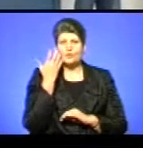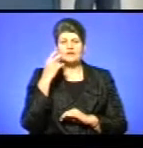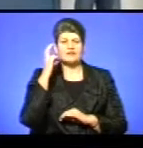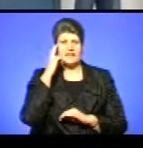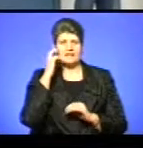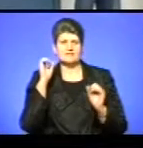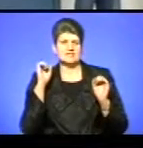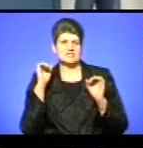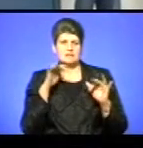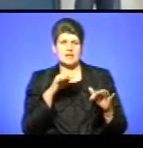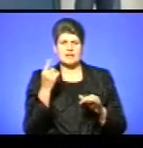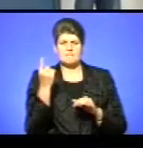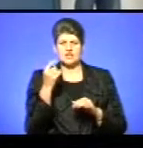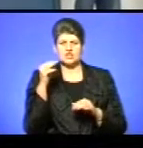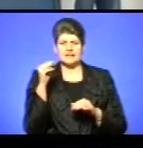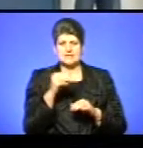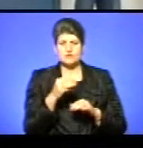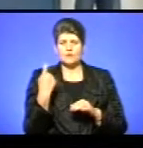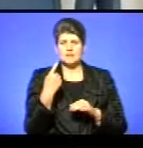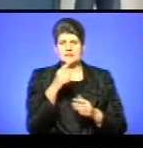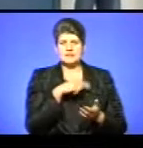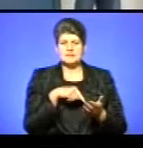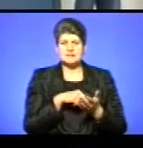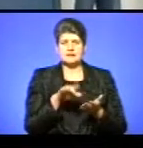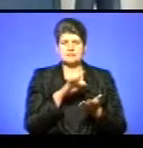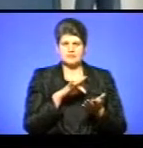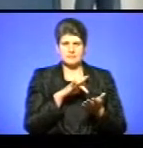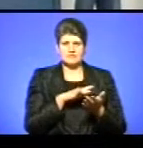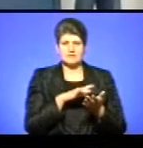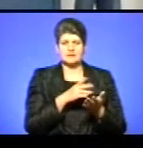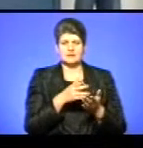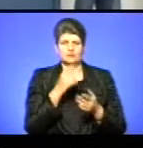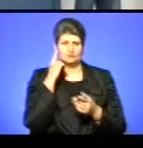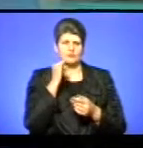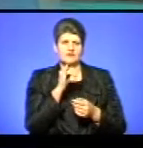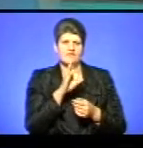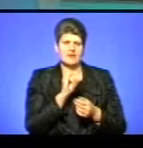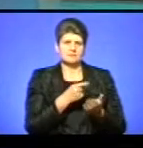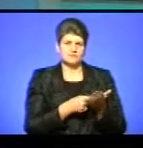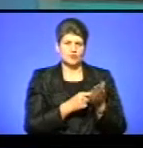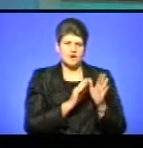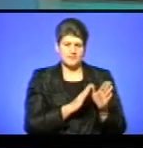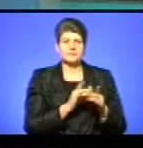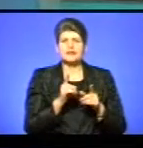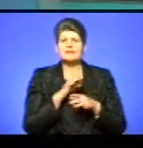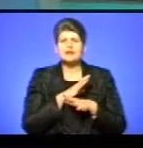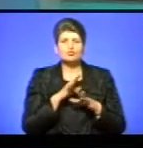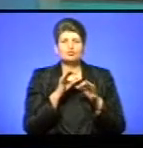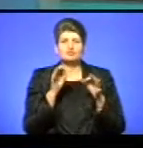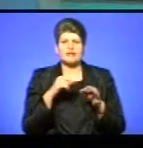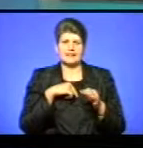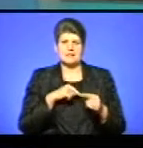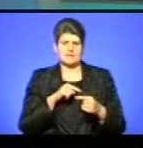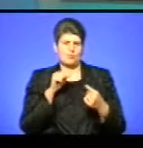зібралася перша тисяча по містах, в областих центрах, я думаю, Іван це підтвердить, не було поки що ніяких таких настроїв